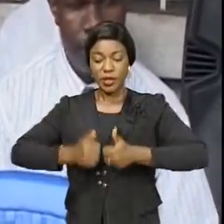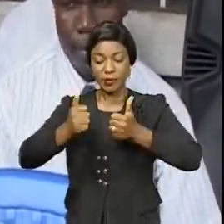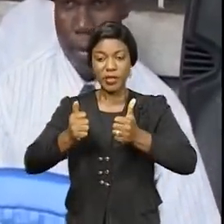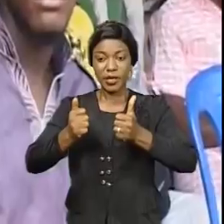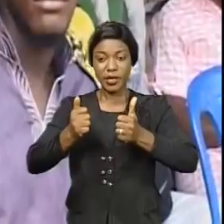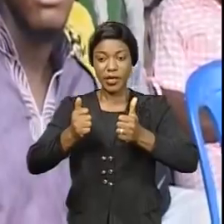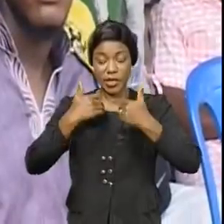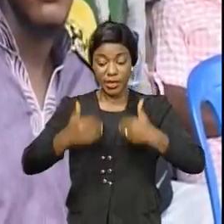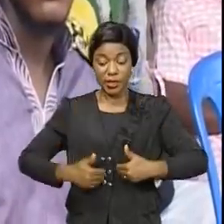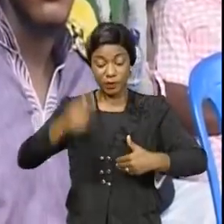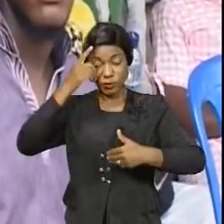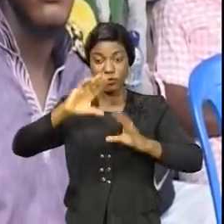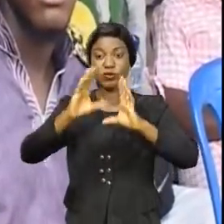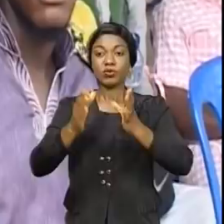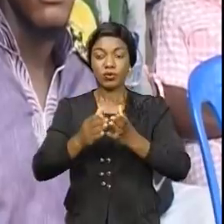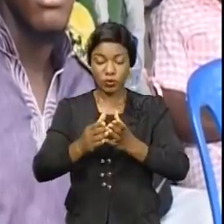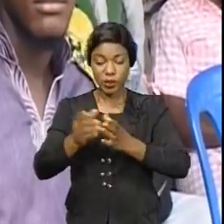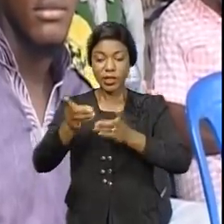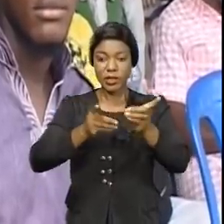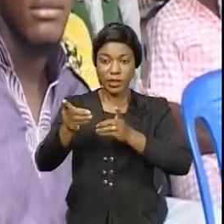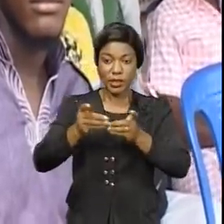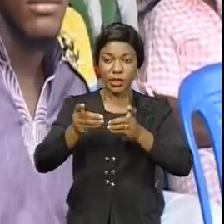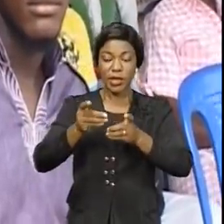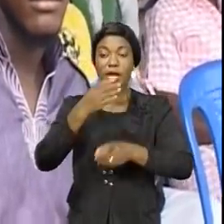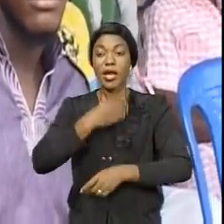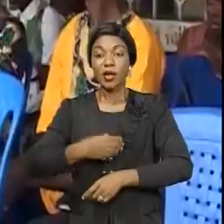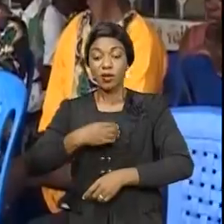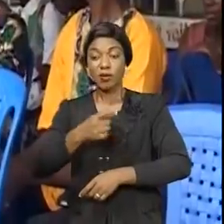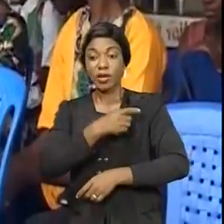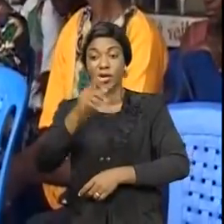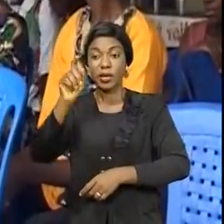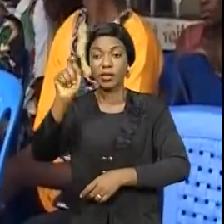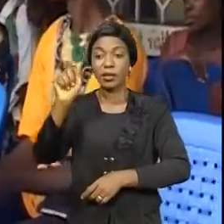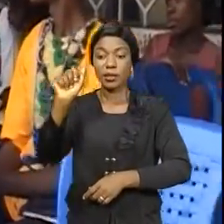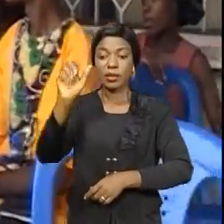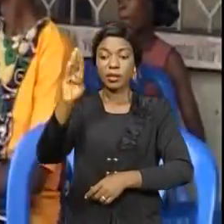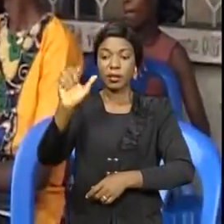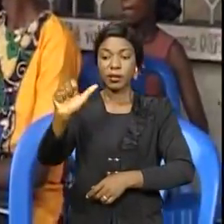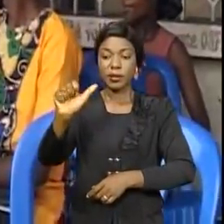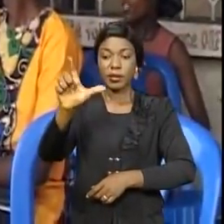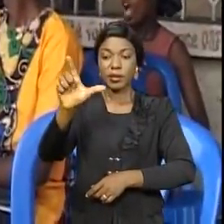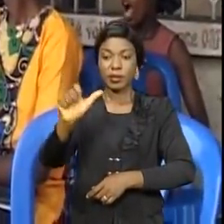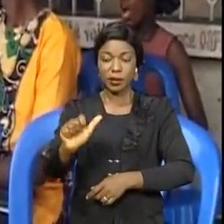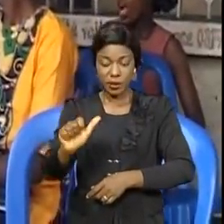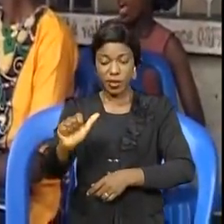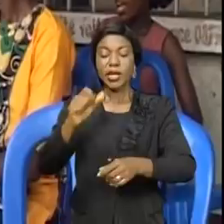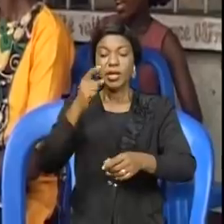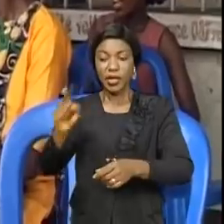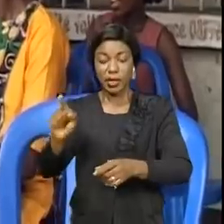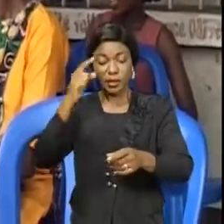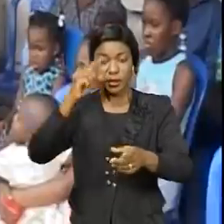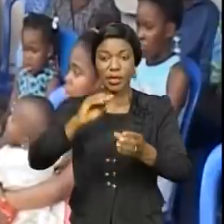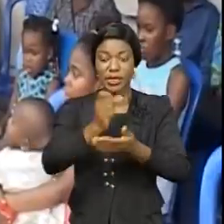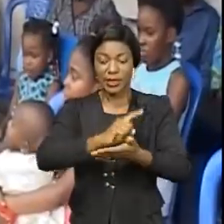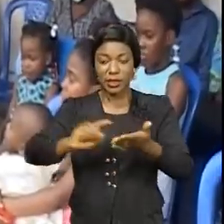tous a promette, qu'elle dirige demain des maîtres Antoine Tabala, a procédé dernièrement à Kinshasa au lancement de la session